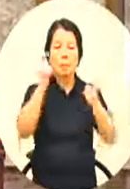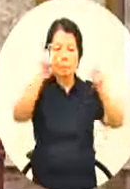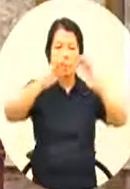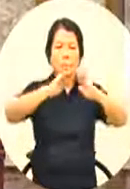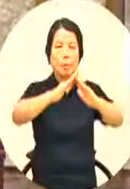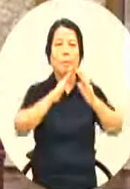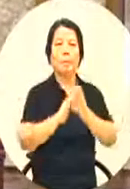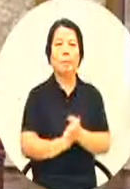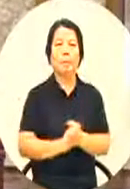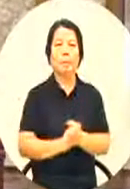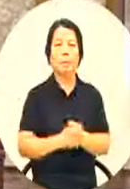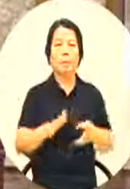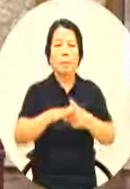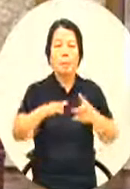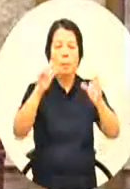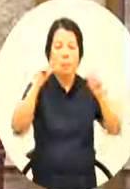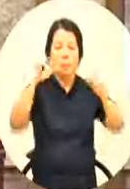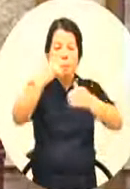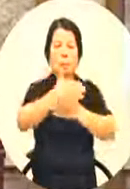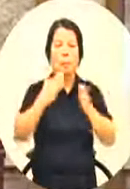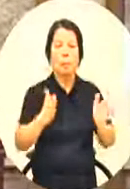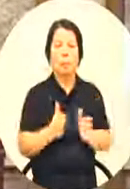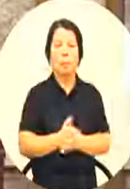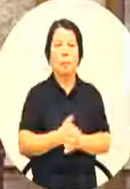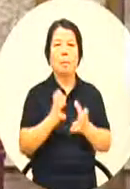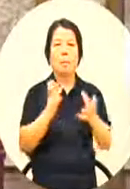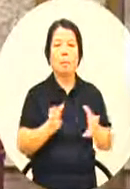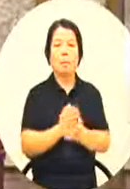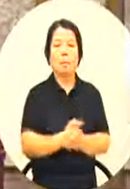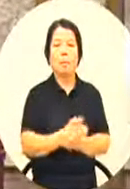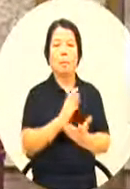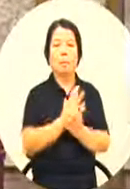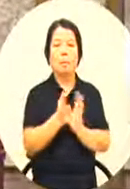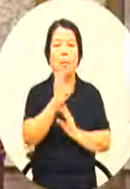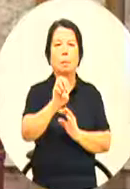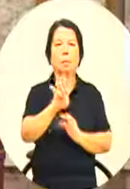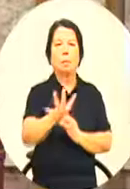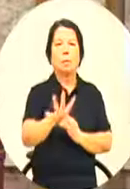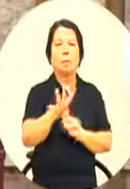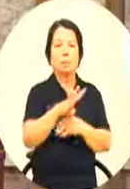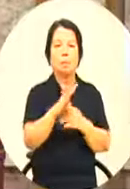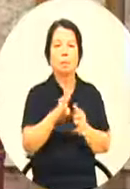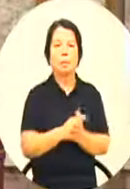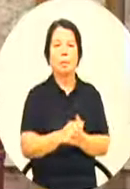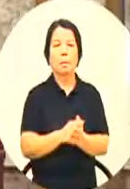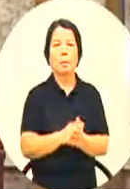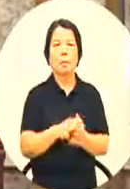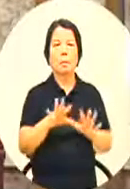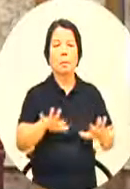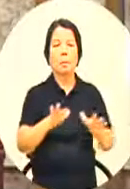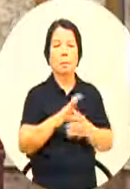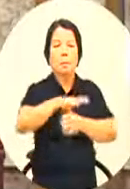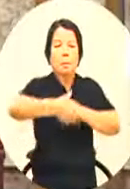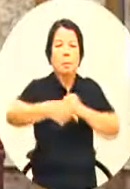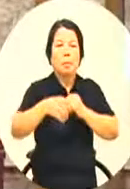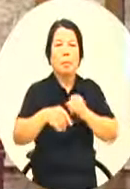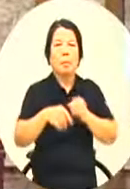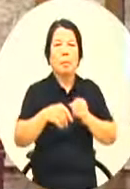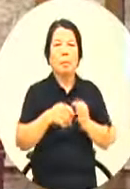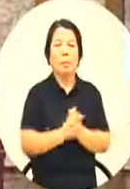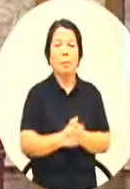市那个所有的体育班设立的项目总共有44项那这个事实项当然就是包含那个